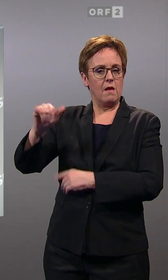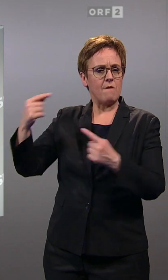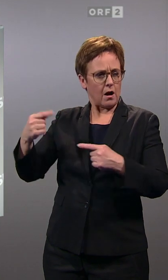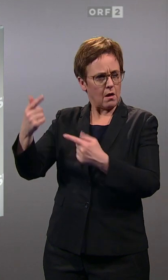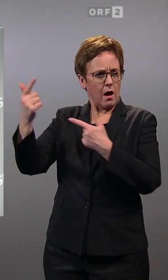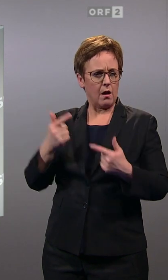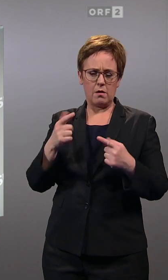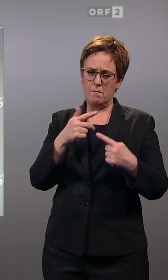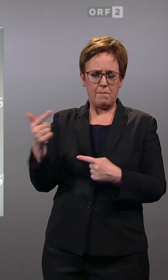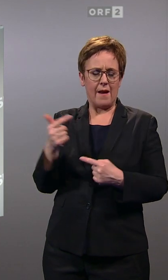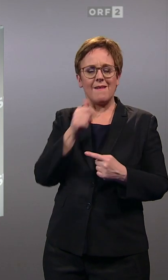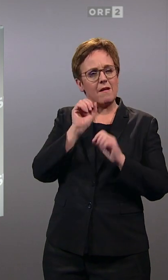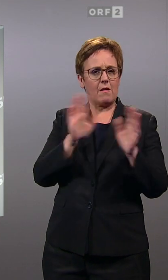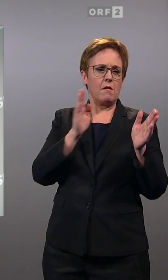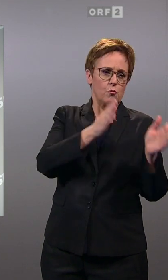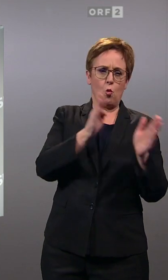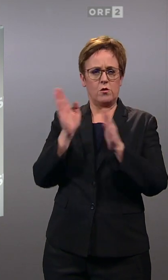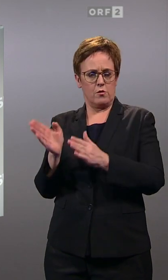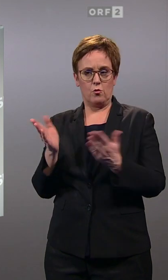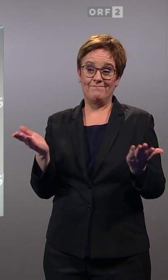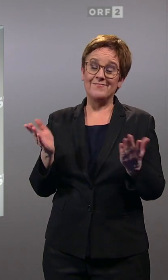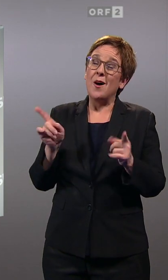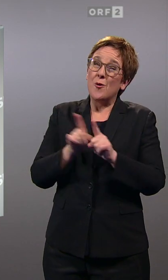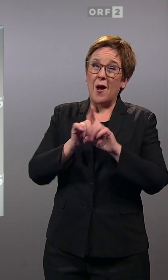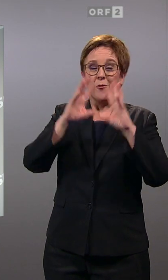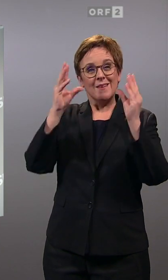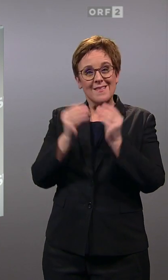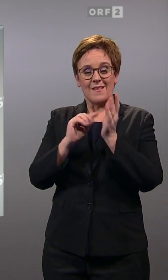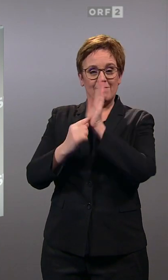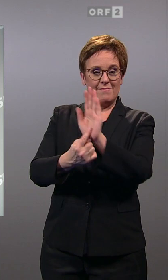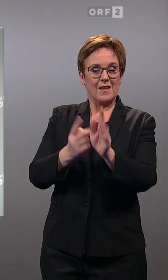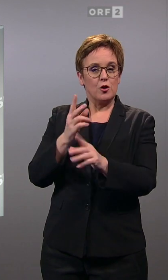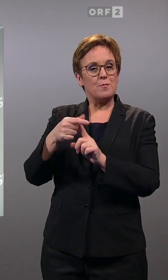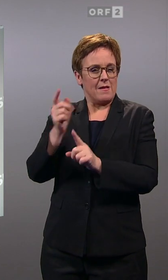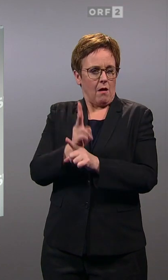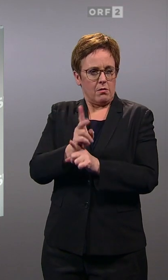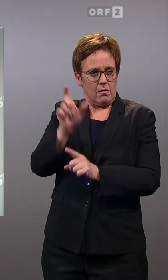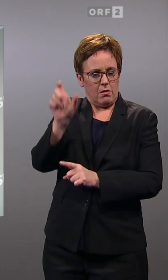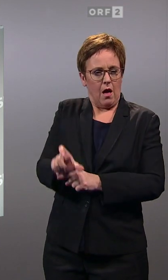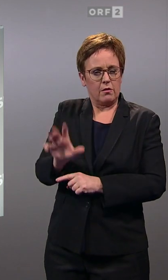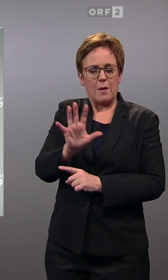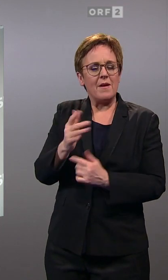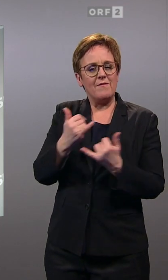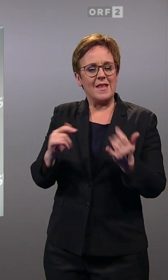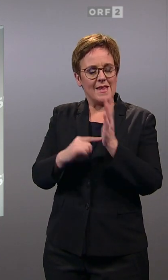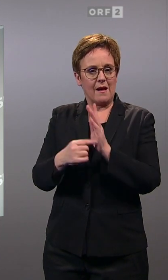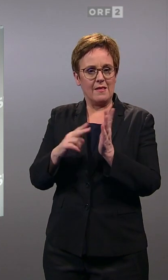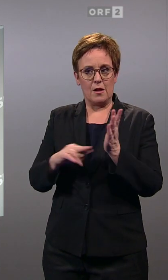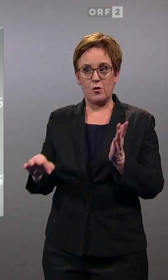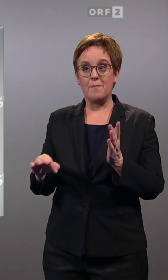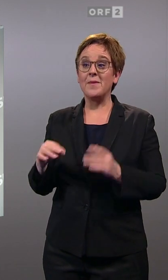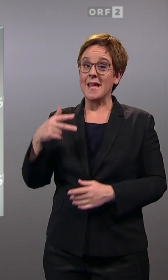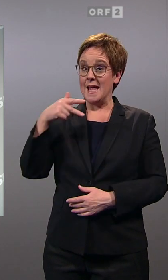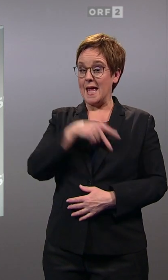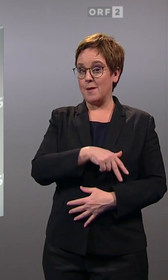Partei bzw. der Spitzenkandidat generell im Wahlkampf positioniert hat. Weil man muss wissen, in Niederösterreich stellt die